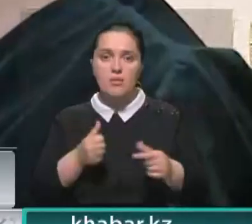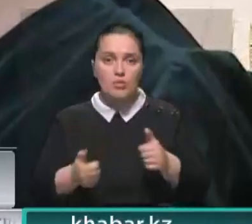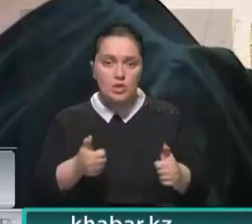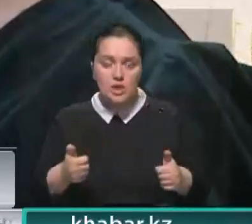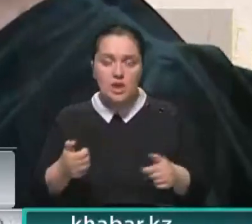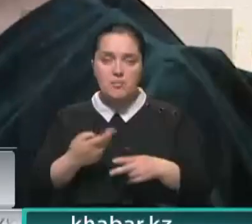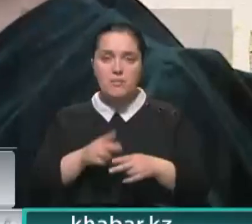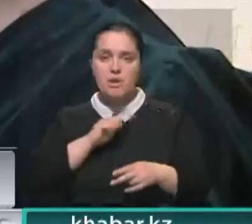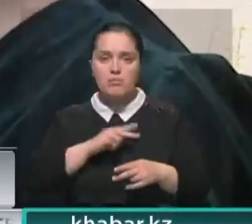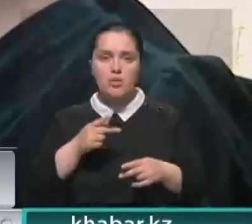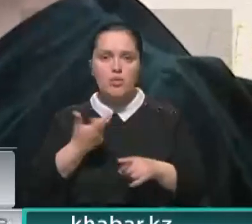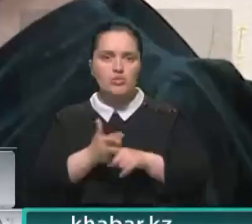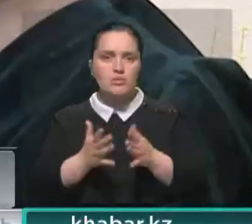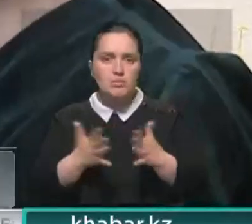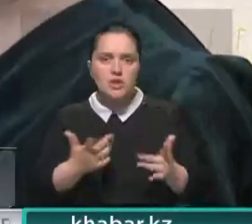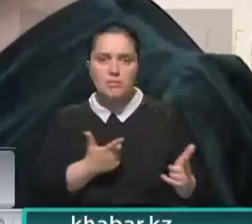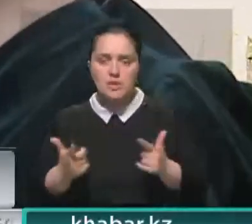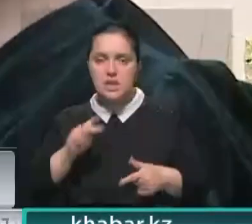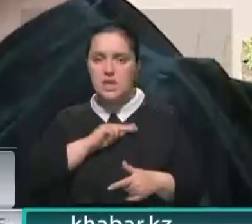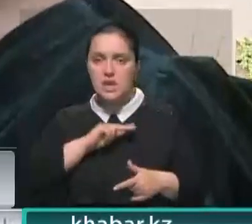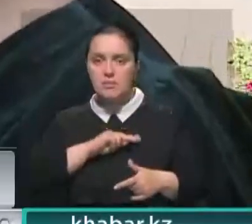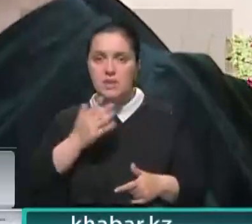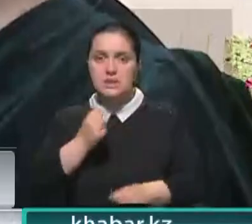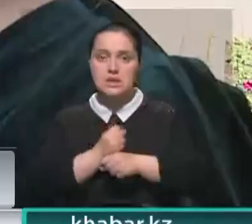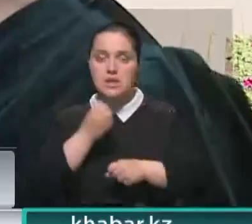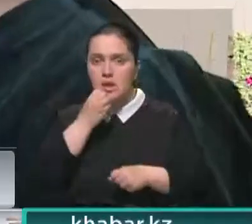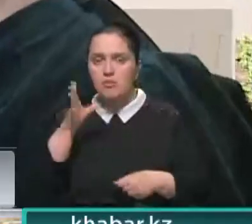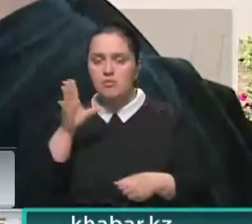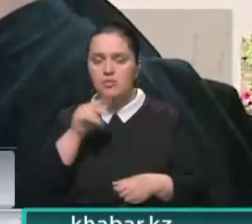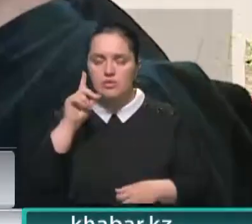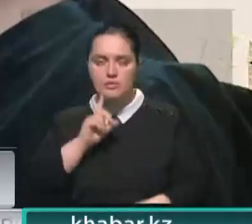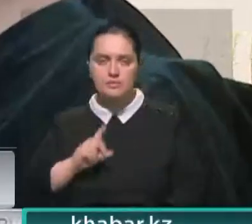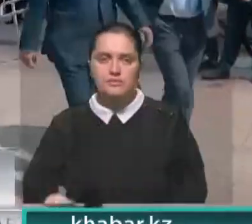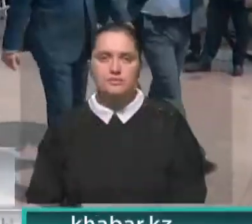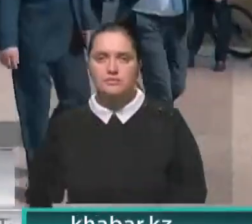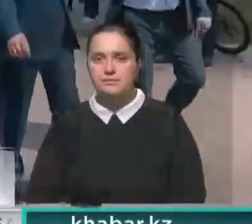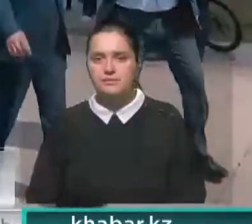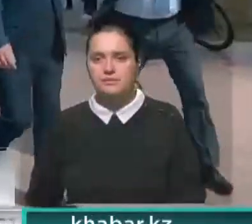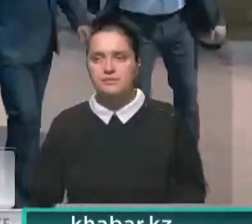видите, это очень большая подготовительная работа. Если она сделана хорошо, то дальше уже как по нотам все идет.